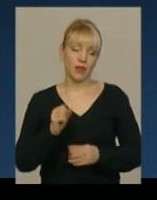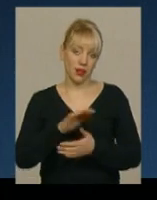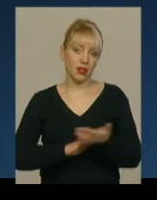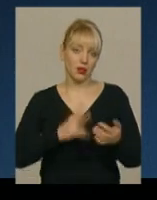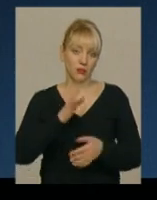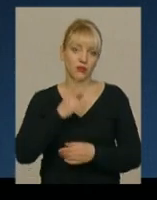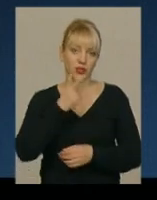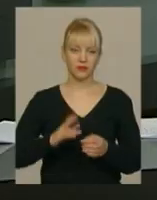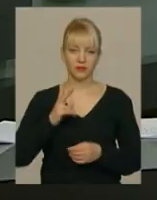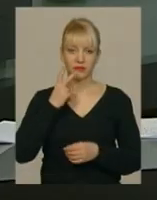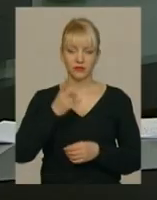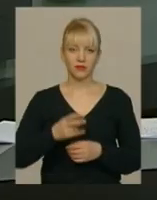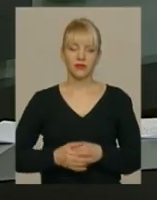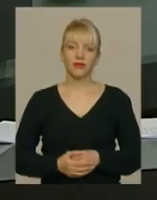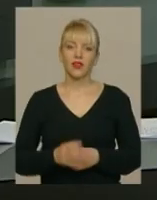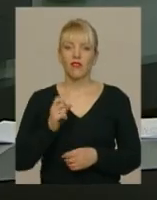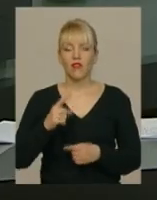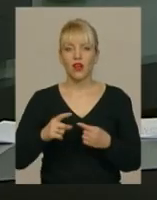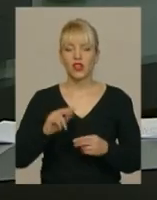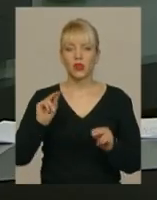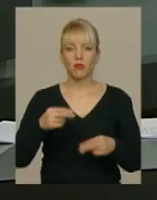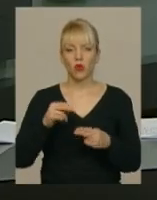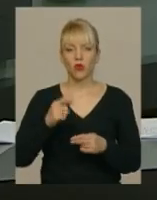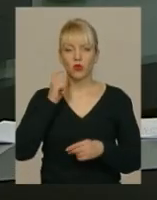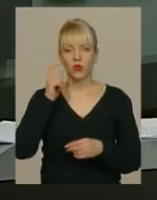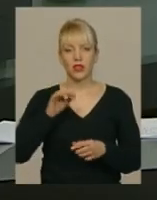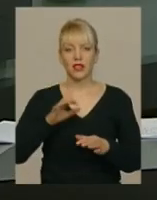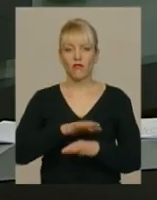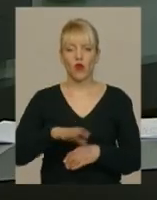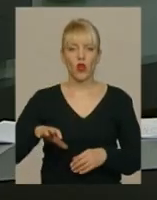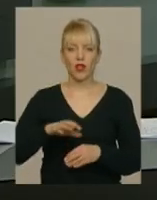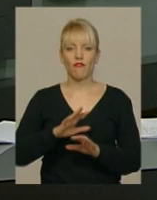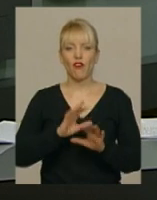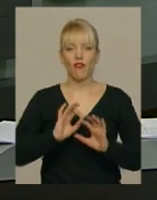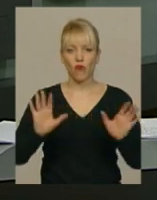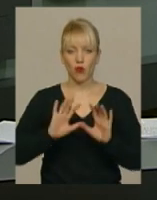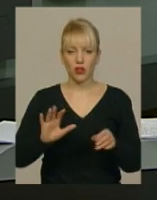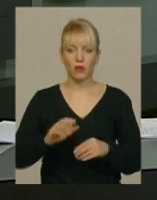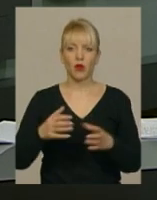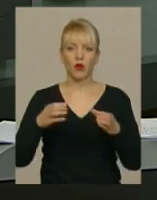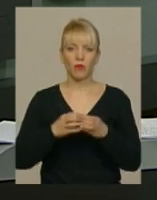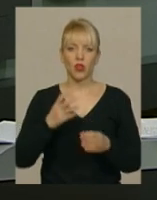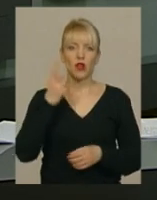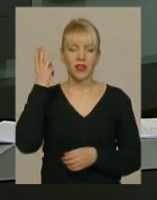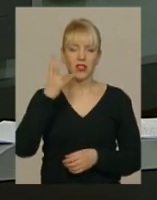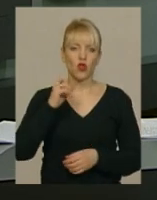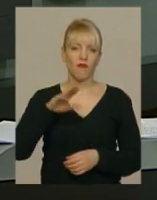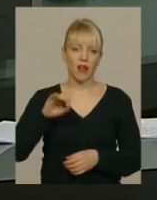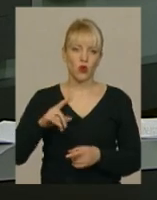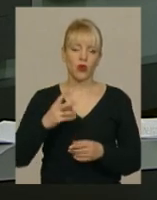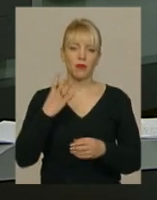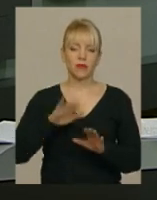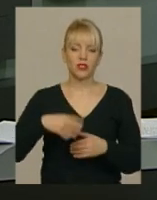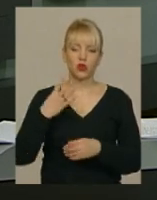далі вже буде видно. У чемпіонаті України з волейболу серед жіночих команд Вищої ліги лідирує хмельницький новатор. Після чотирьох